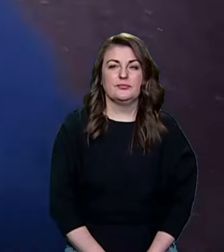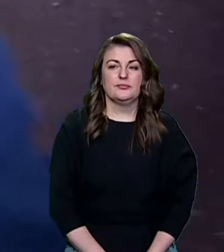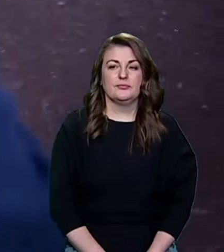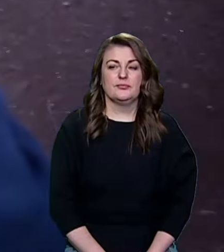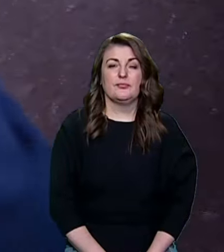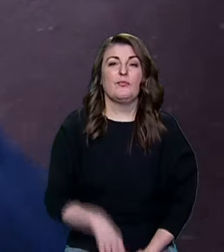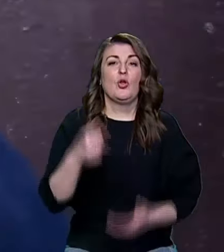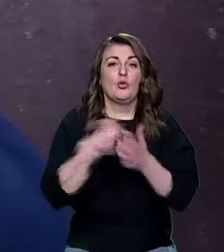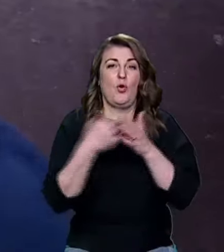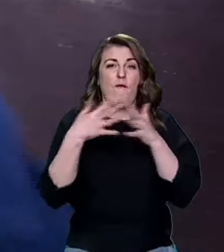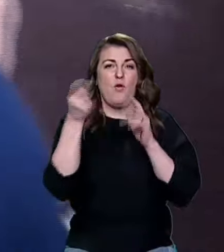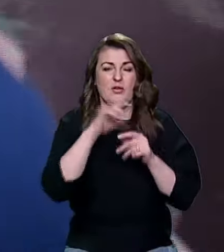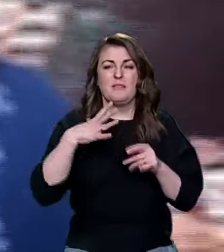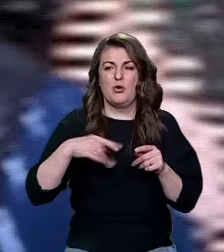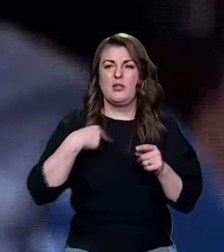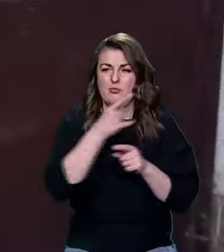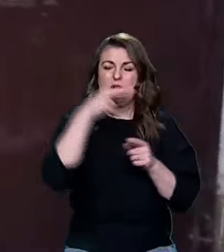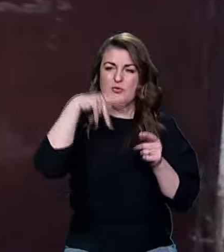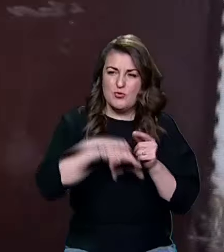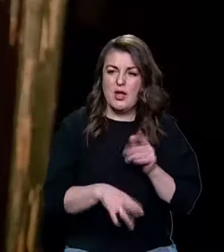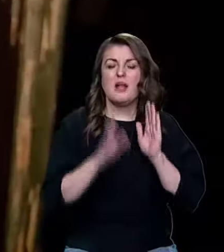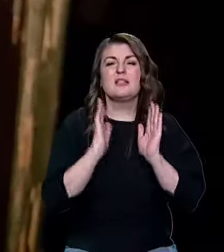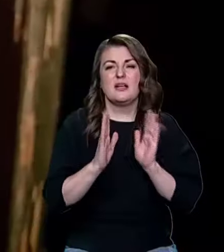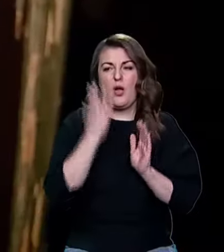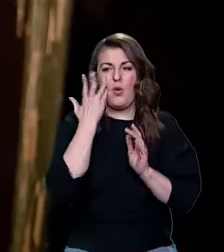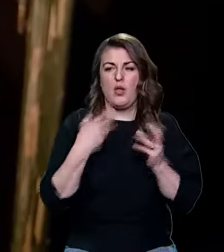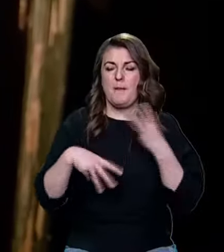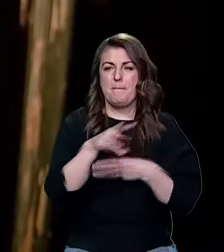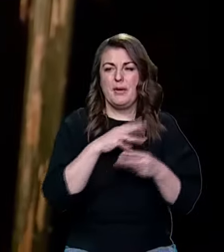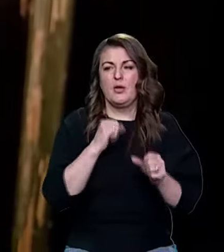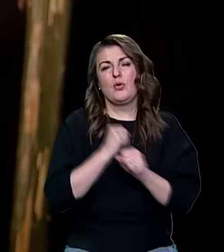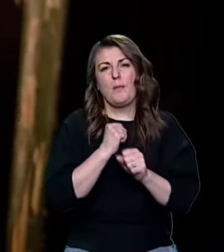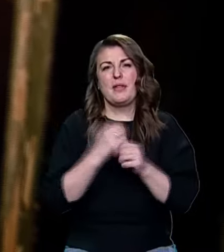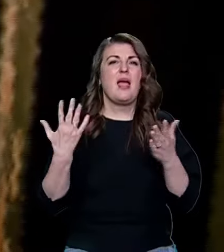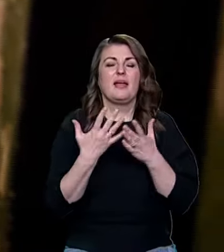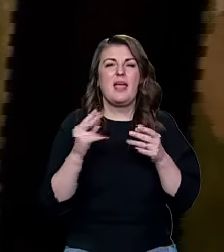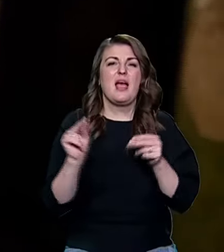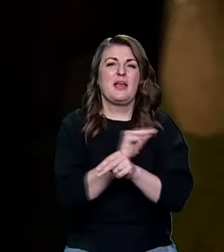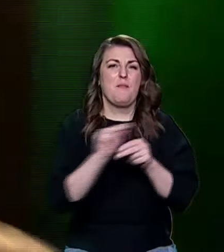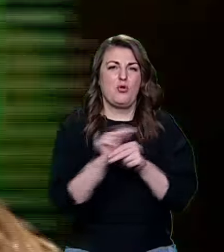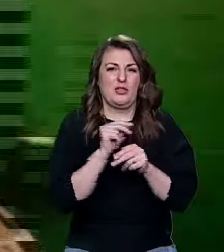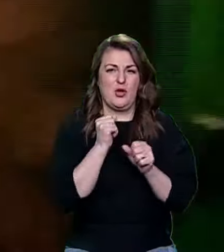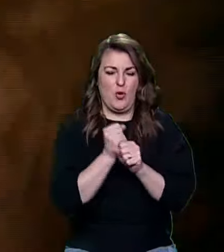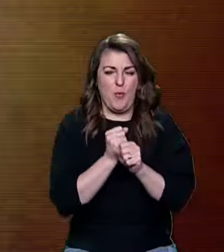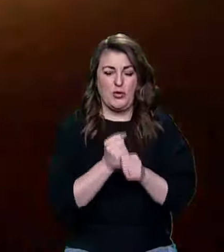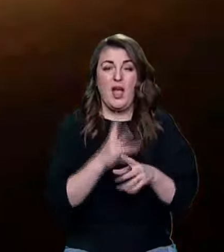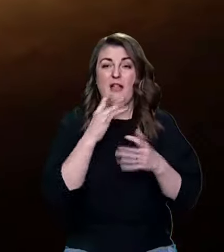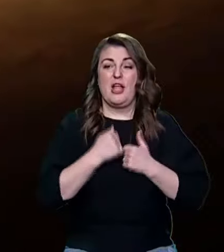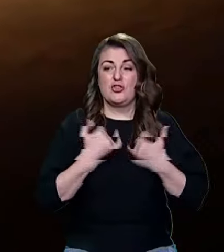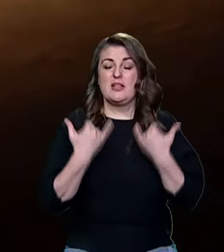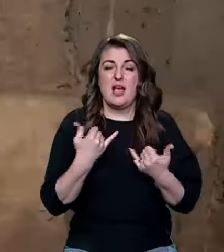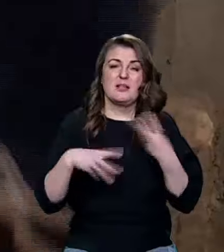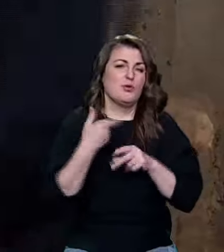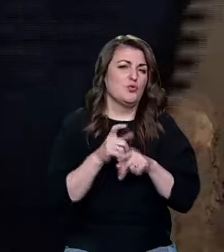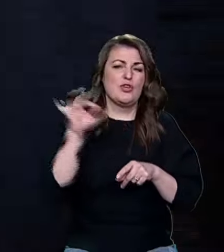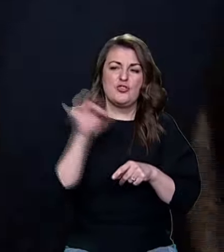До війни приходилося нам сюди спускатися тільки, коли ми робили якийсь ремонт на роботи. На жаль, зараз ми